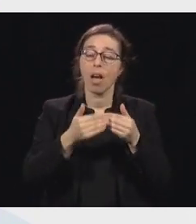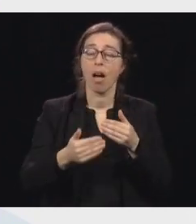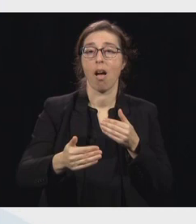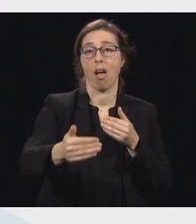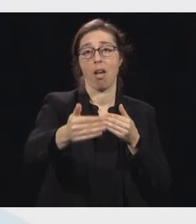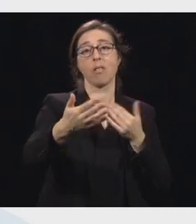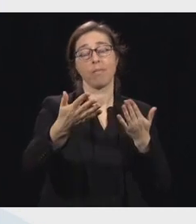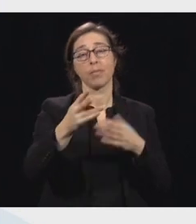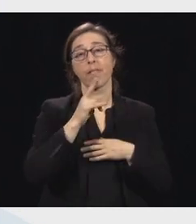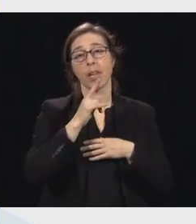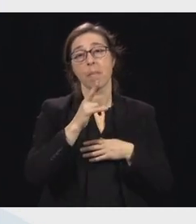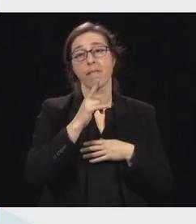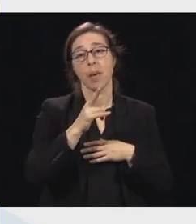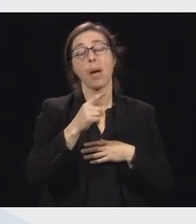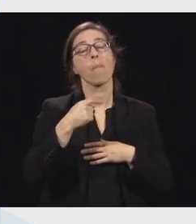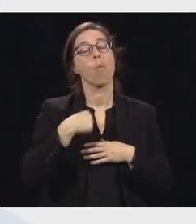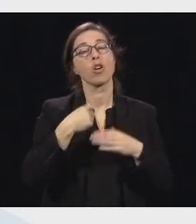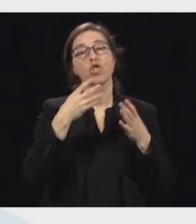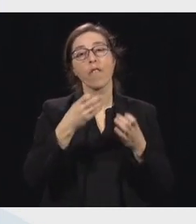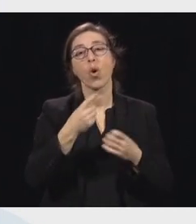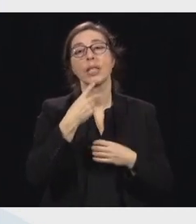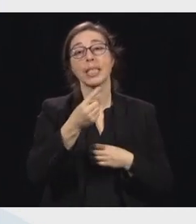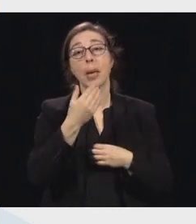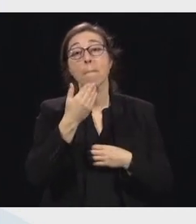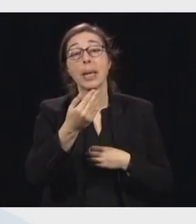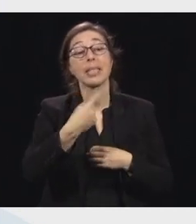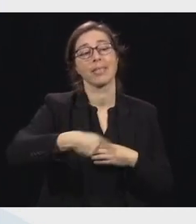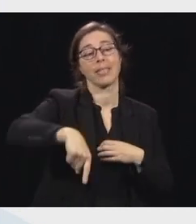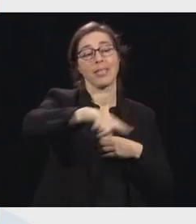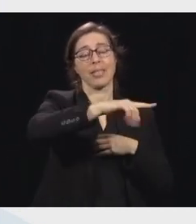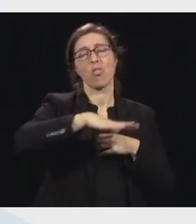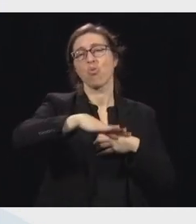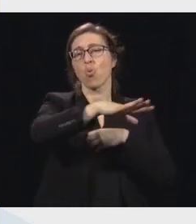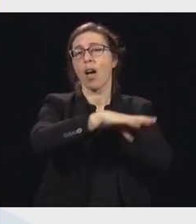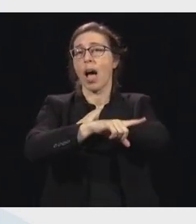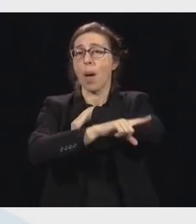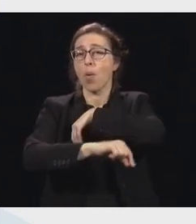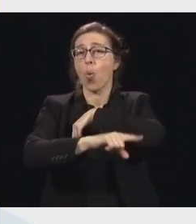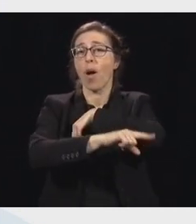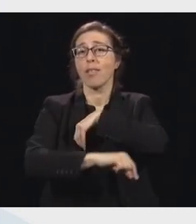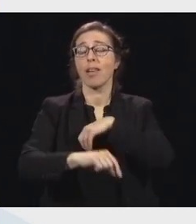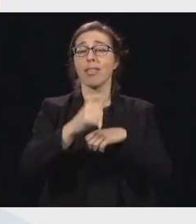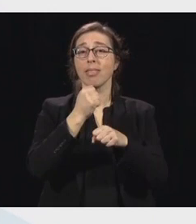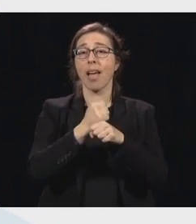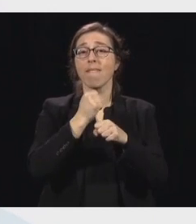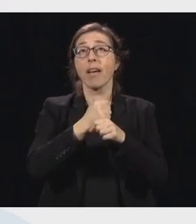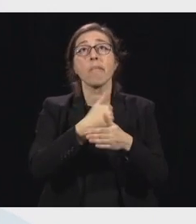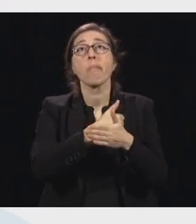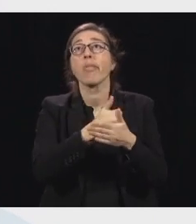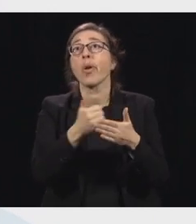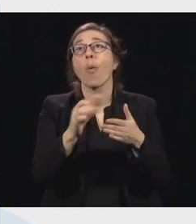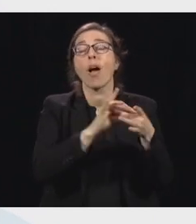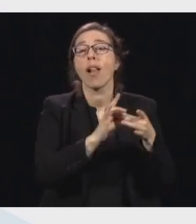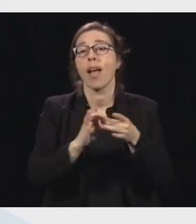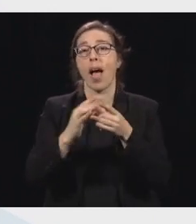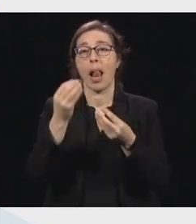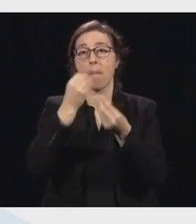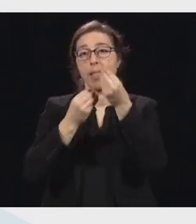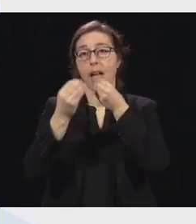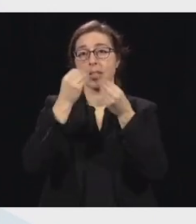semaines. Puis moi, je veux vous remercier, là. Tous ceux qui travaillent dans la chaîne alimentaire, on a vraiment